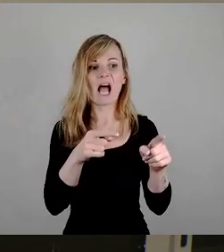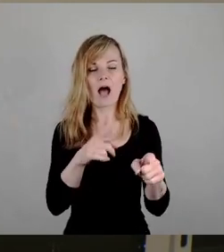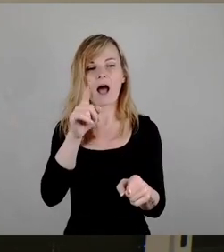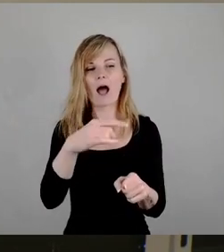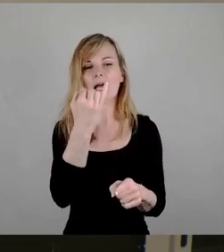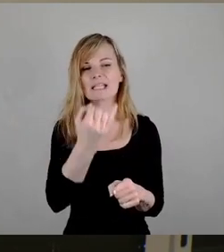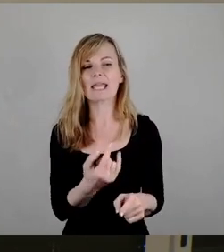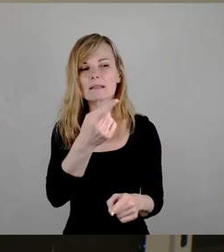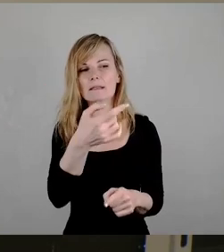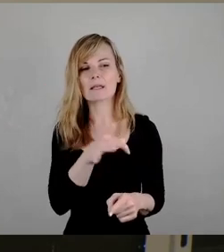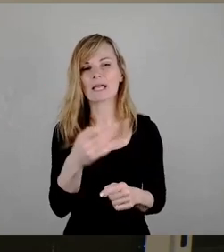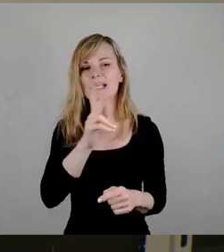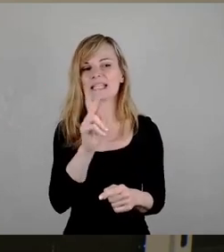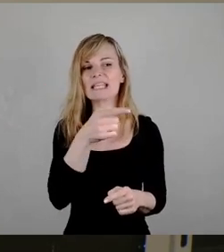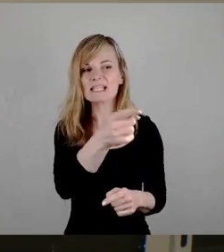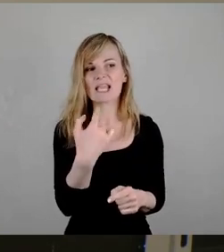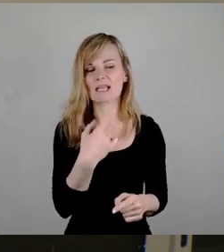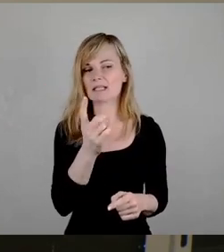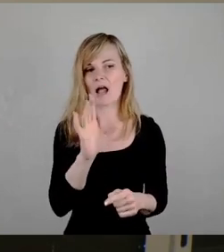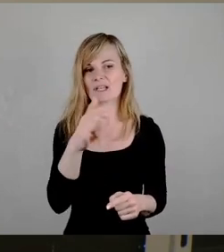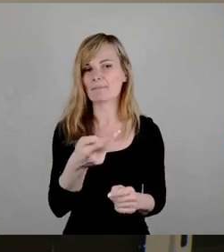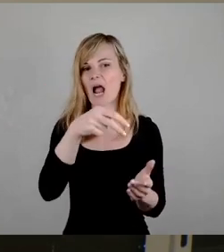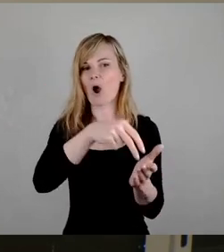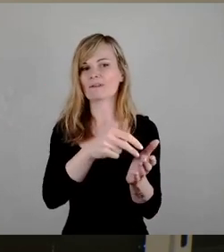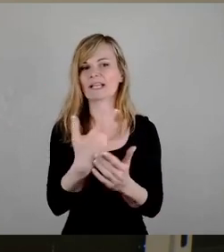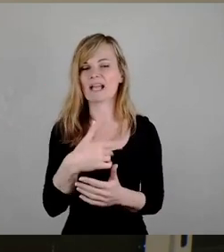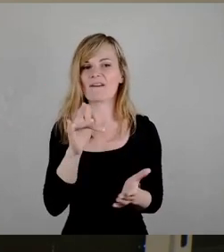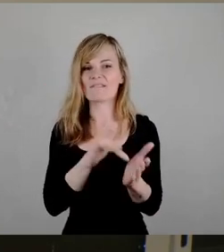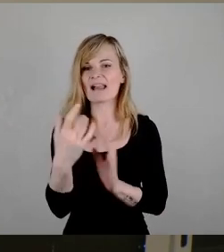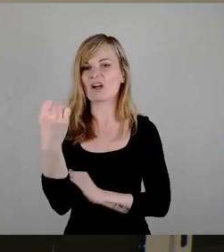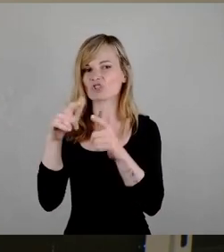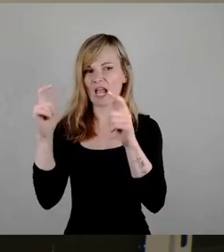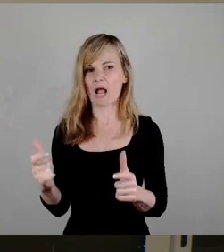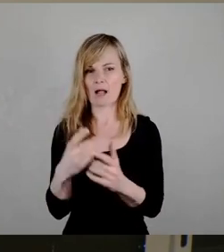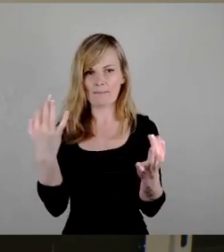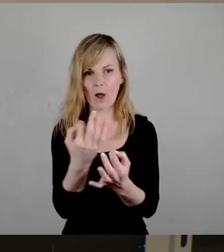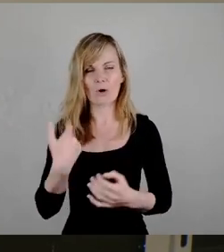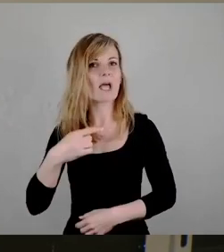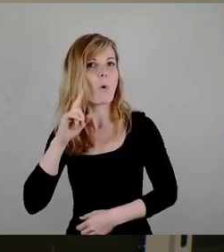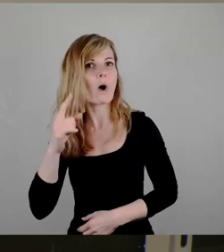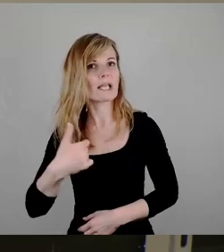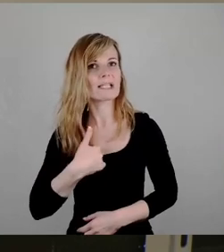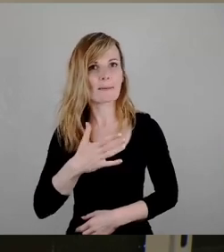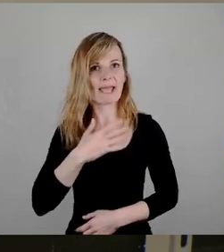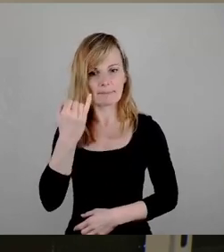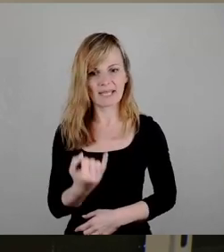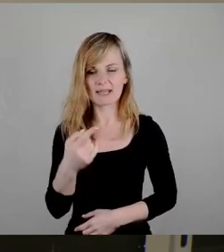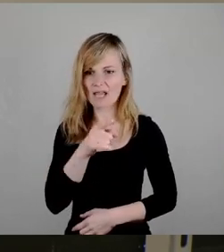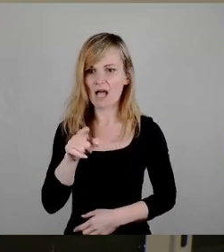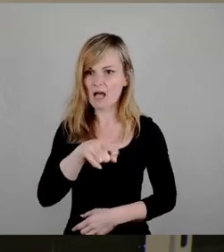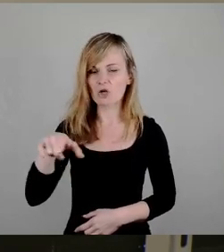man einen Verstärker. Das höre ich immer. Sie wollen meinem Kind an vielen Stellen das Spielen auf der Straße verbieten. Das höre ich.